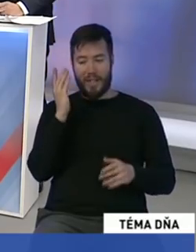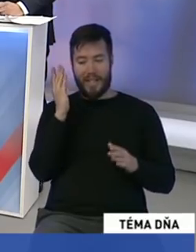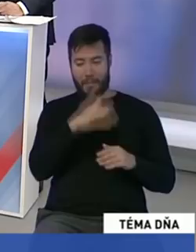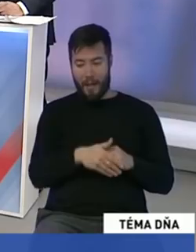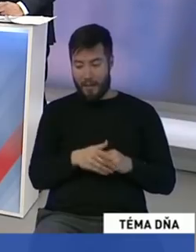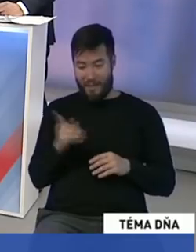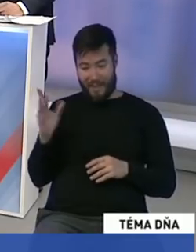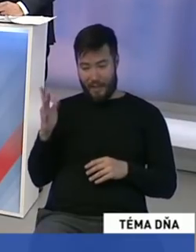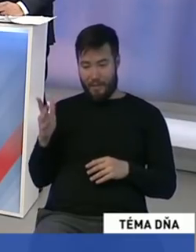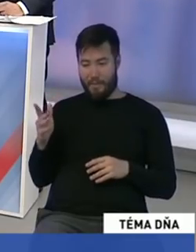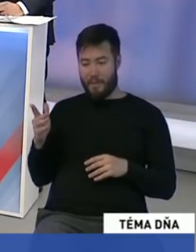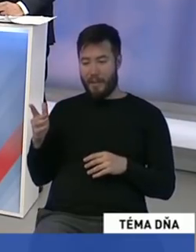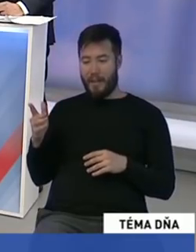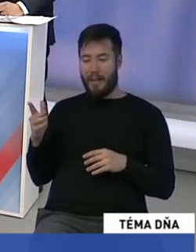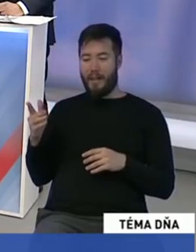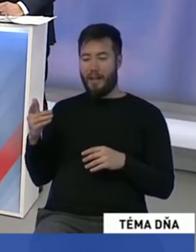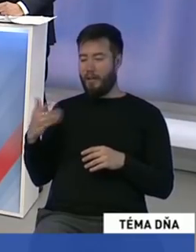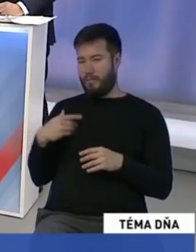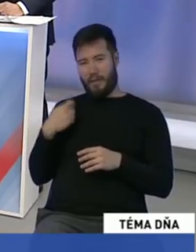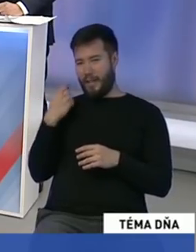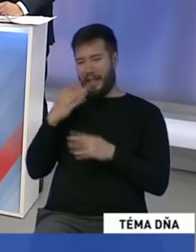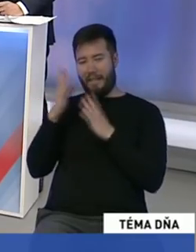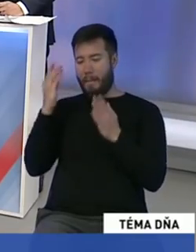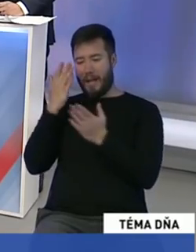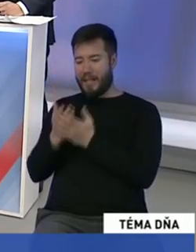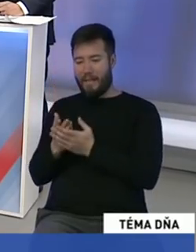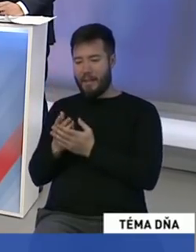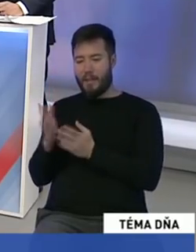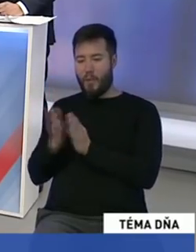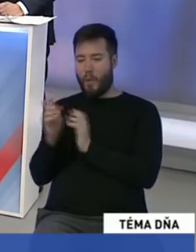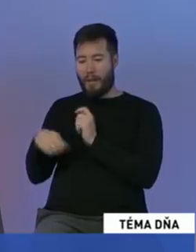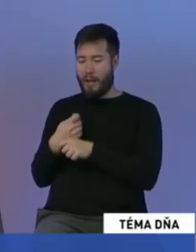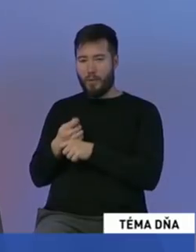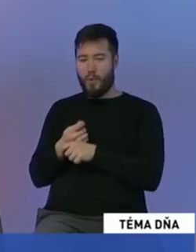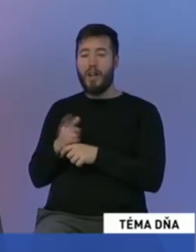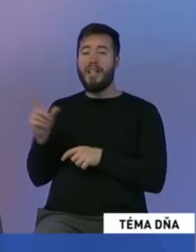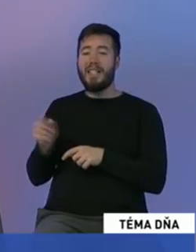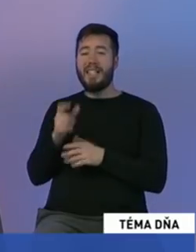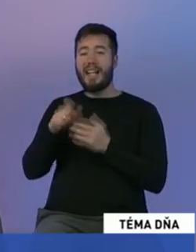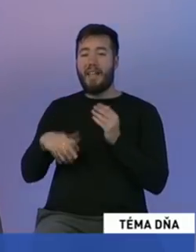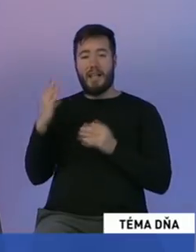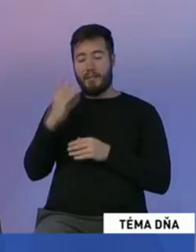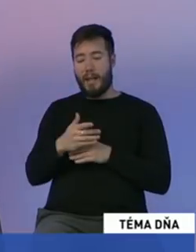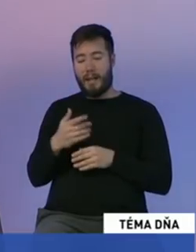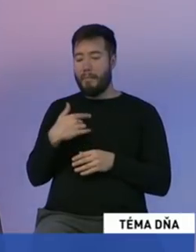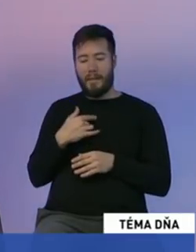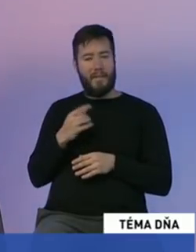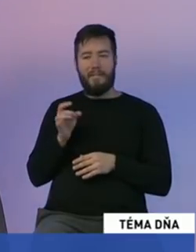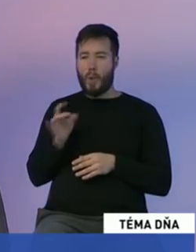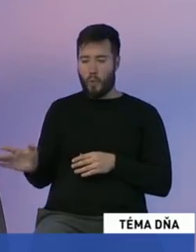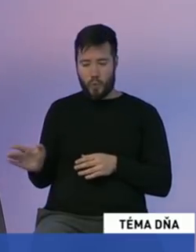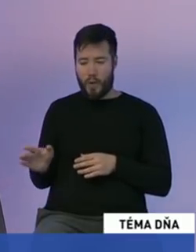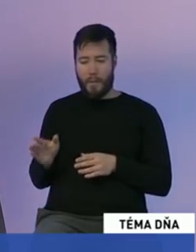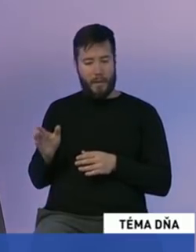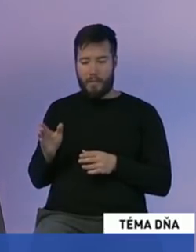Nemáte takú informáciu, že nejaké dohody by tam boli? Taktiež určite nie. Spolupracu so stranou Smer zásadne vylúčujeme. Bohužiaľ,